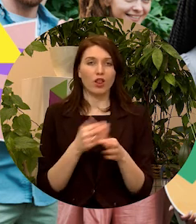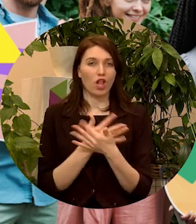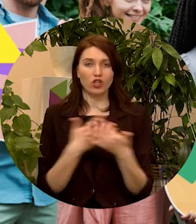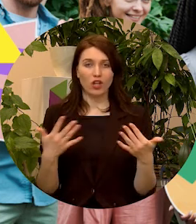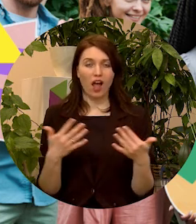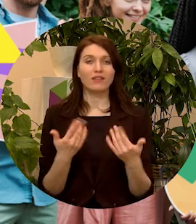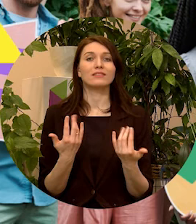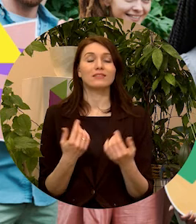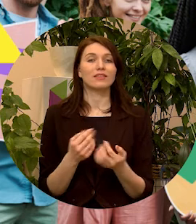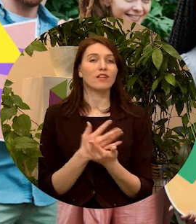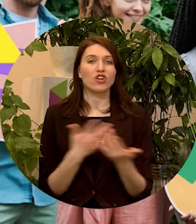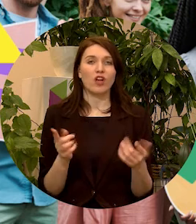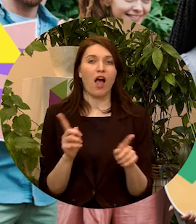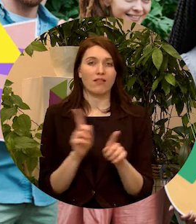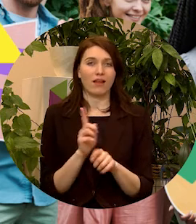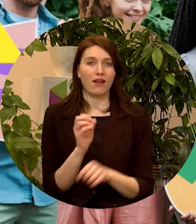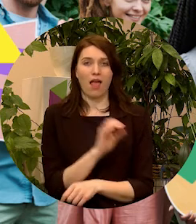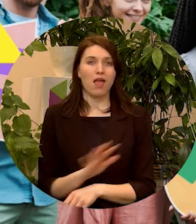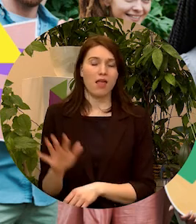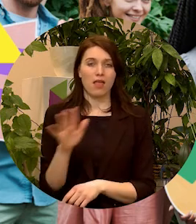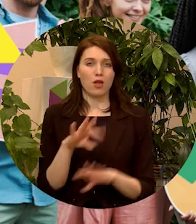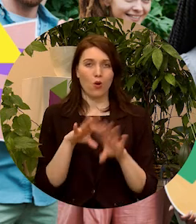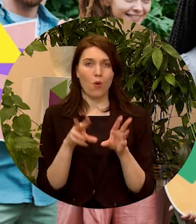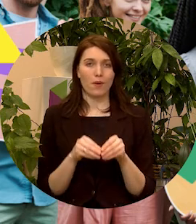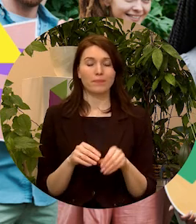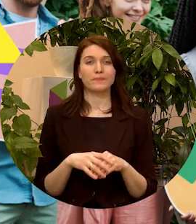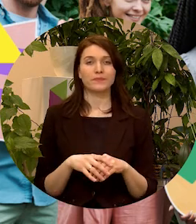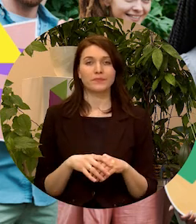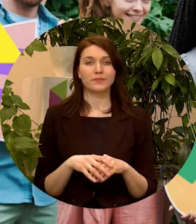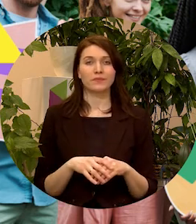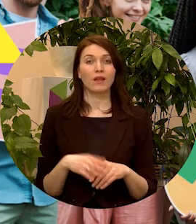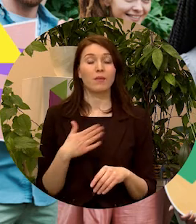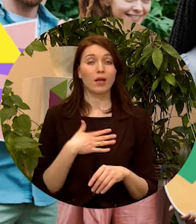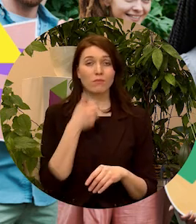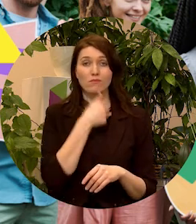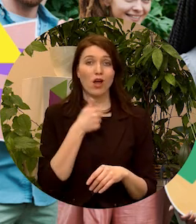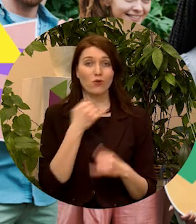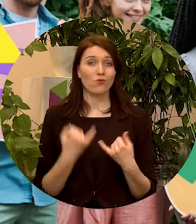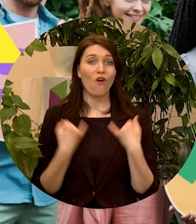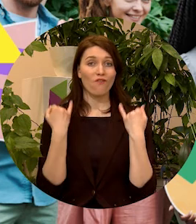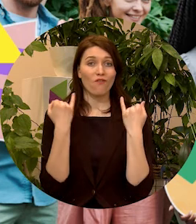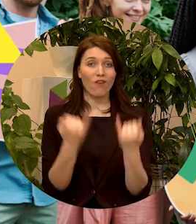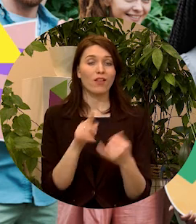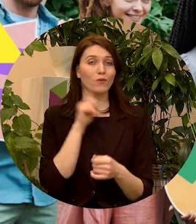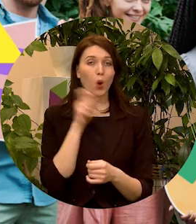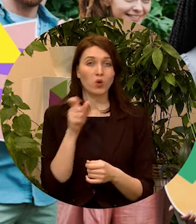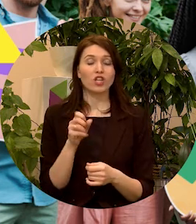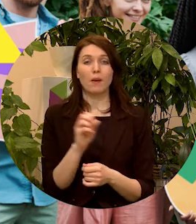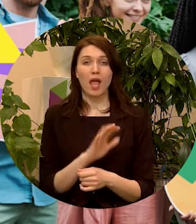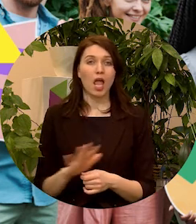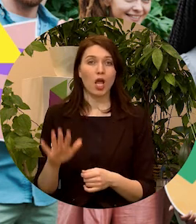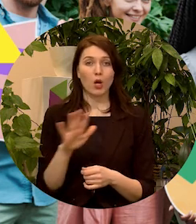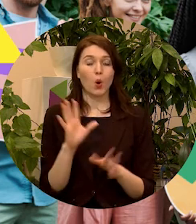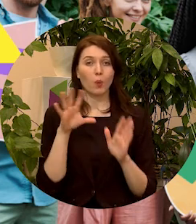cik dažādi ir Eiropa. Un mans personīgais novēlējums jauniešiem Eiropas gadā